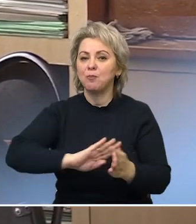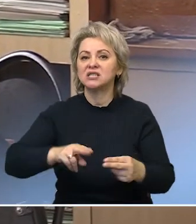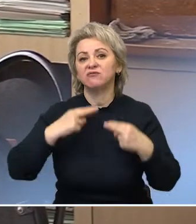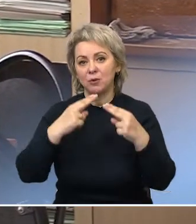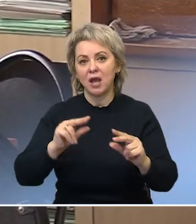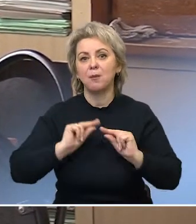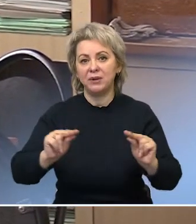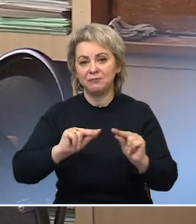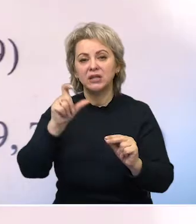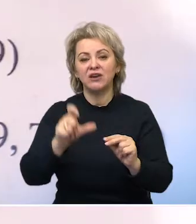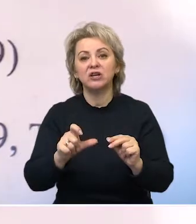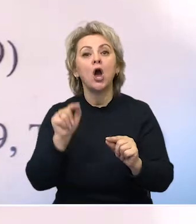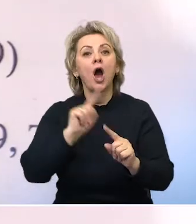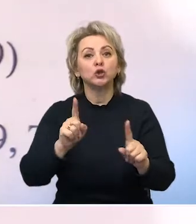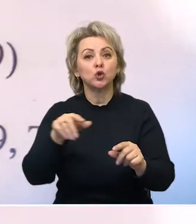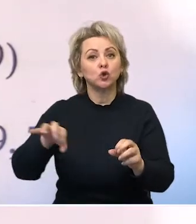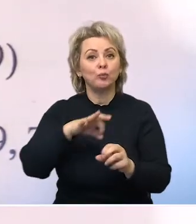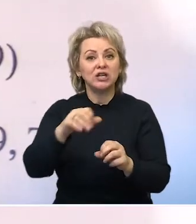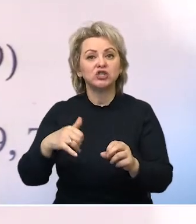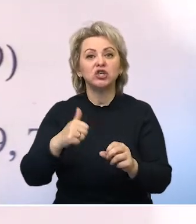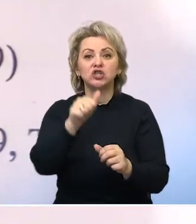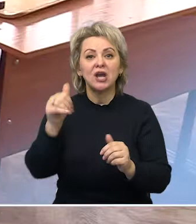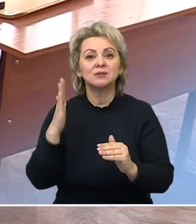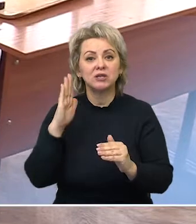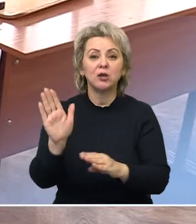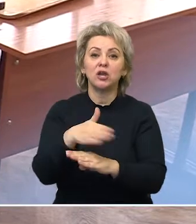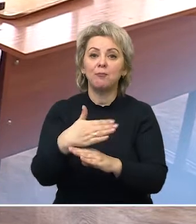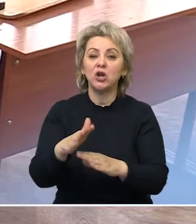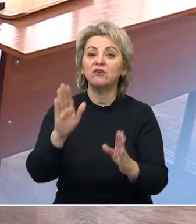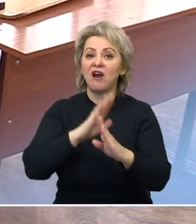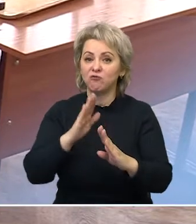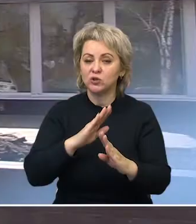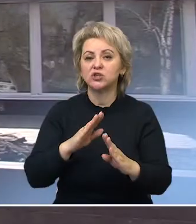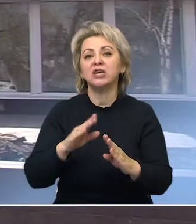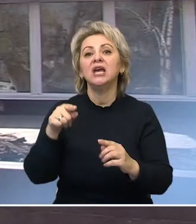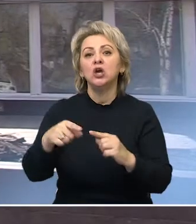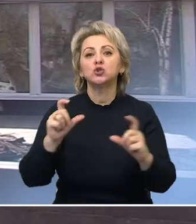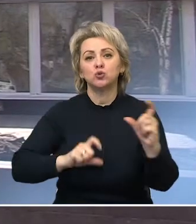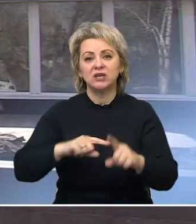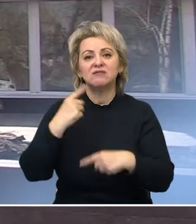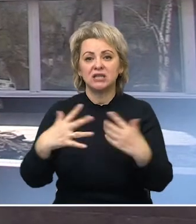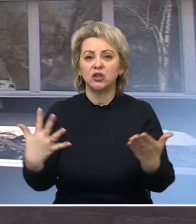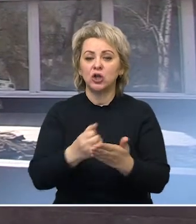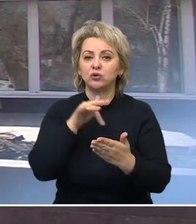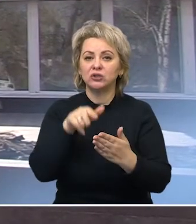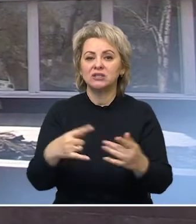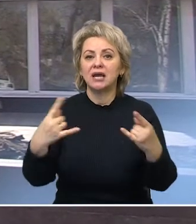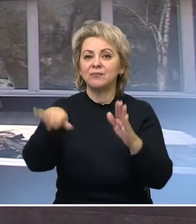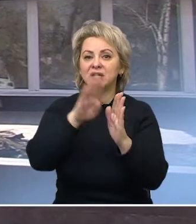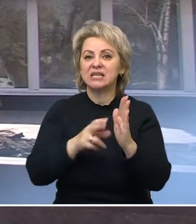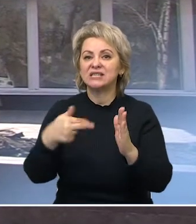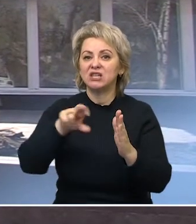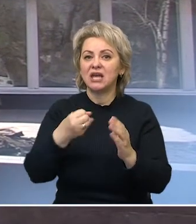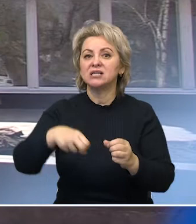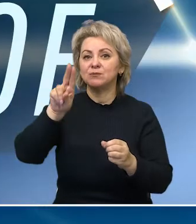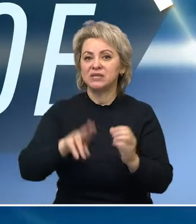Ну а на то, чтобы лишний часок поспать или погулять на свежем воздухе, студенты всегда найдут время. Телекомпания «Несвятай» специально для программы